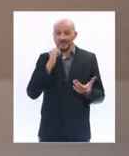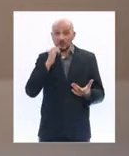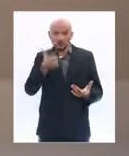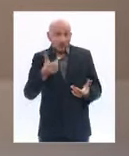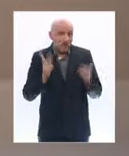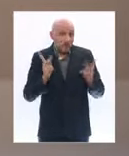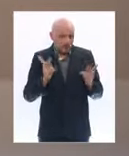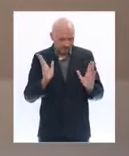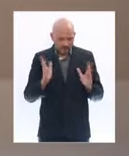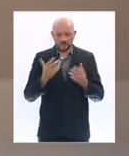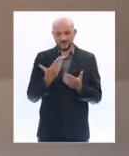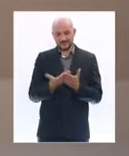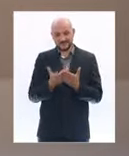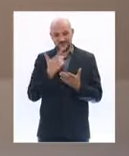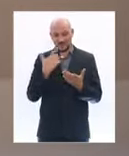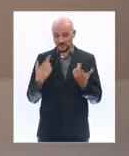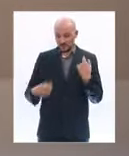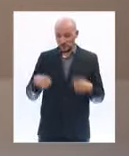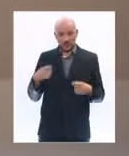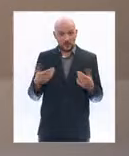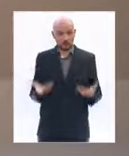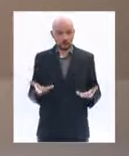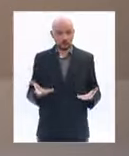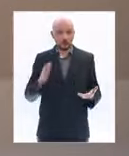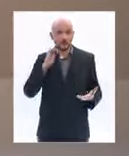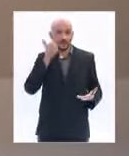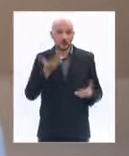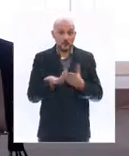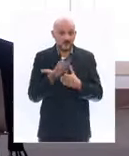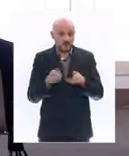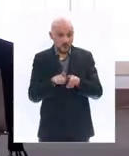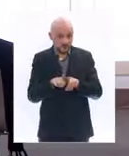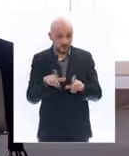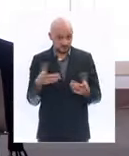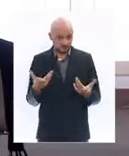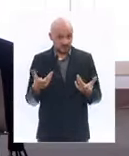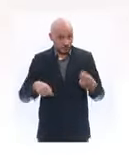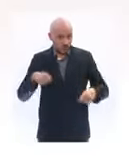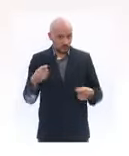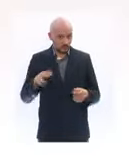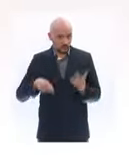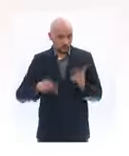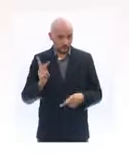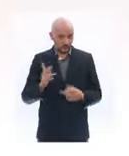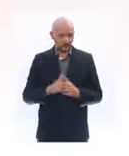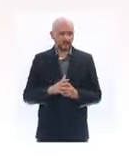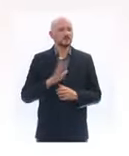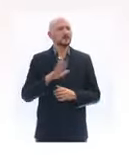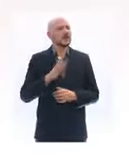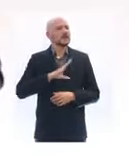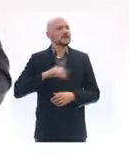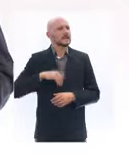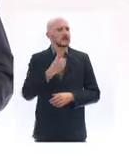aura donc une tolérance pour celles et ceux qui devront se rendre au travail demain matin ? Merci. Allez, la dernière et puis je réponds.